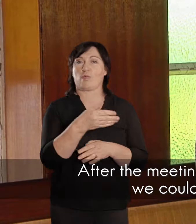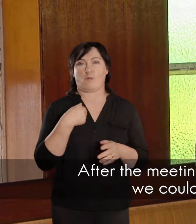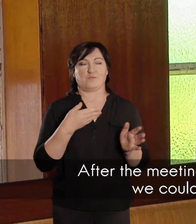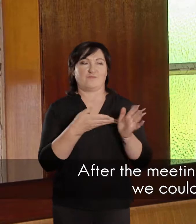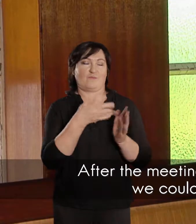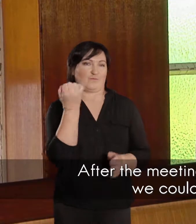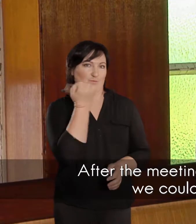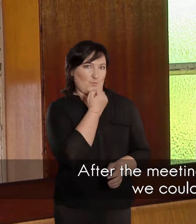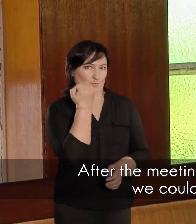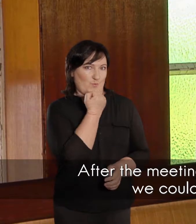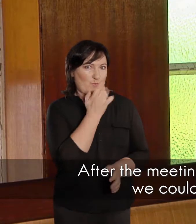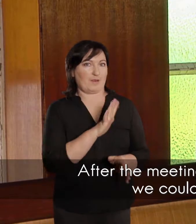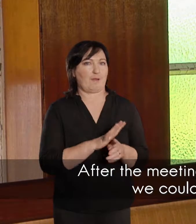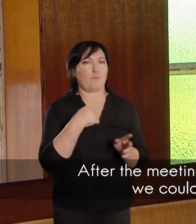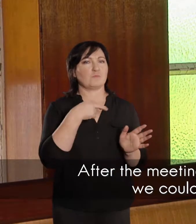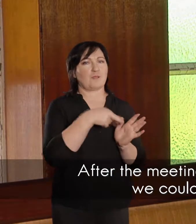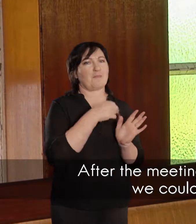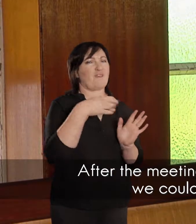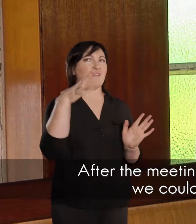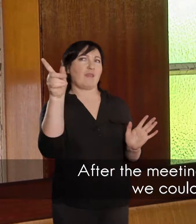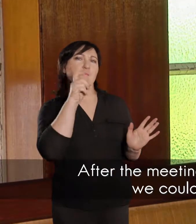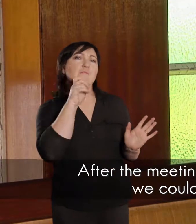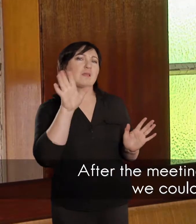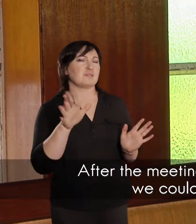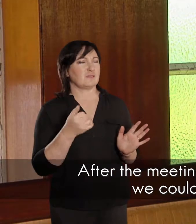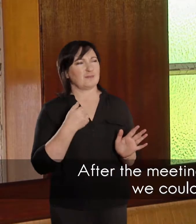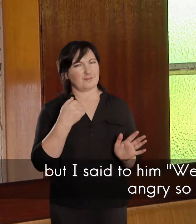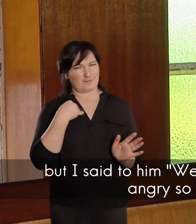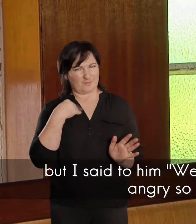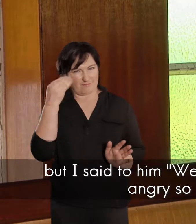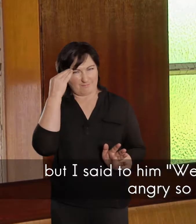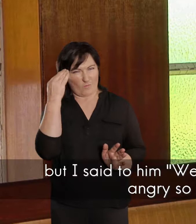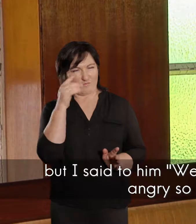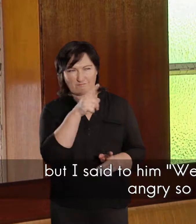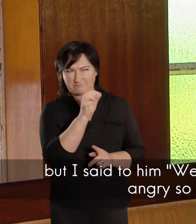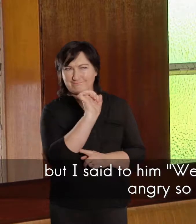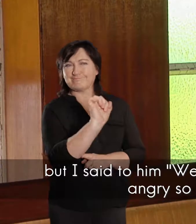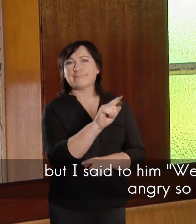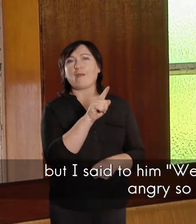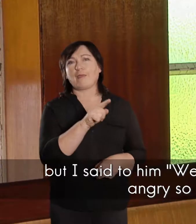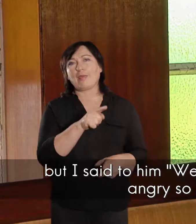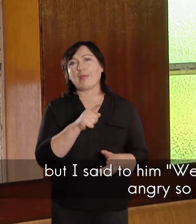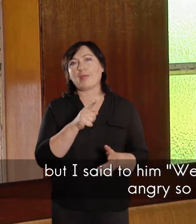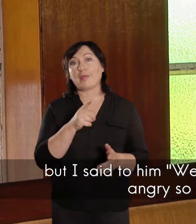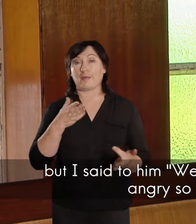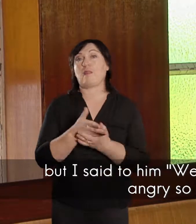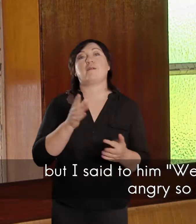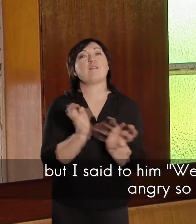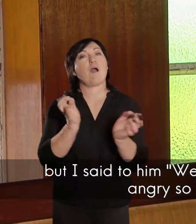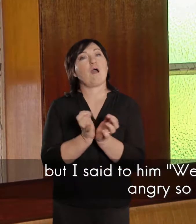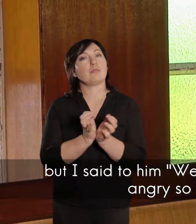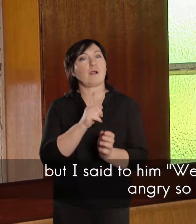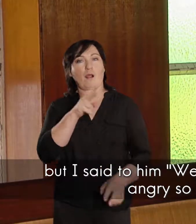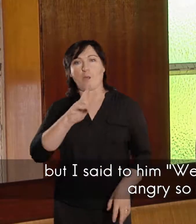ons daar uit, waar ons vir mekaar kon om verskoening vraag, en toe ons nou buiten is, weg van die ander broer, sê ek vir, ons ken die strategie,